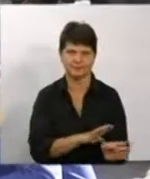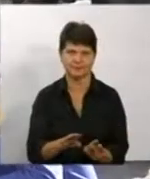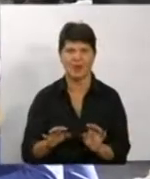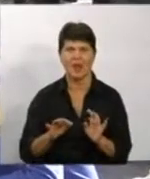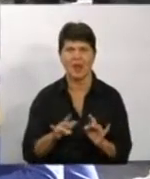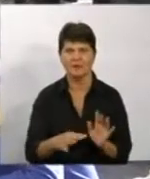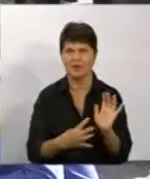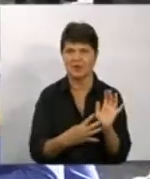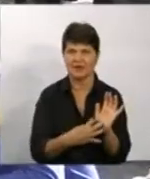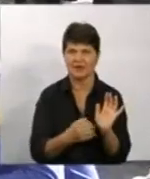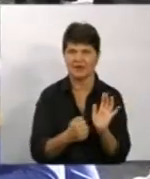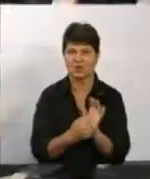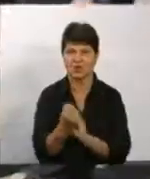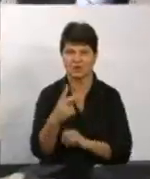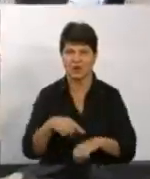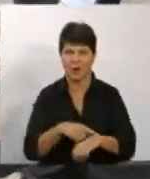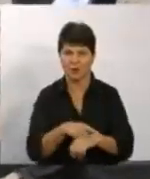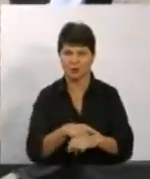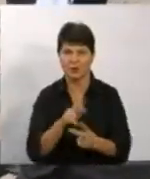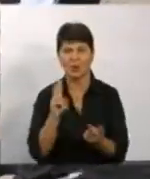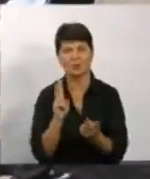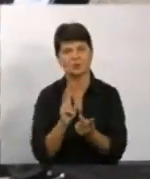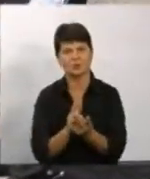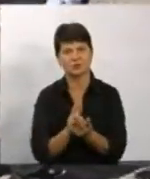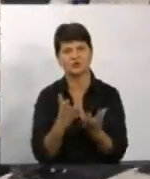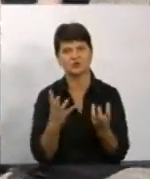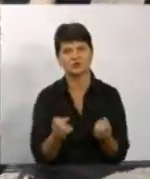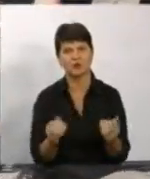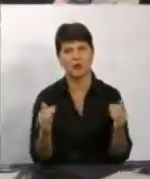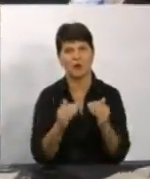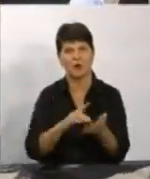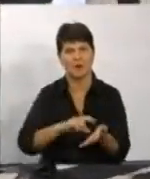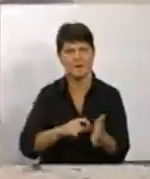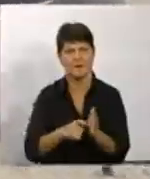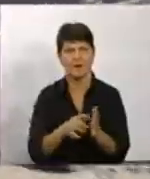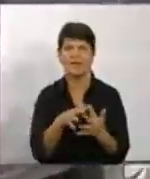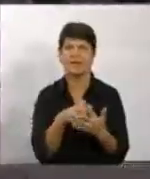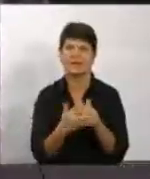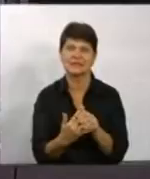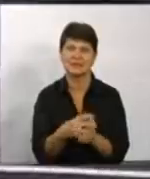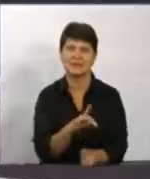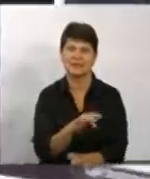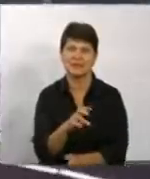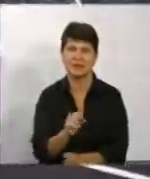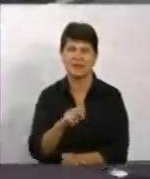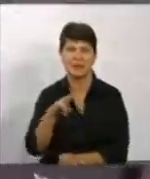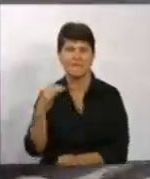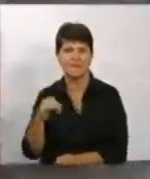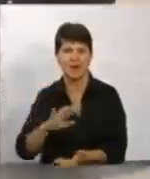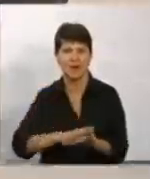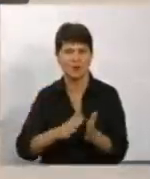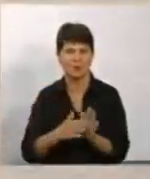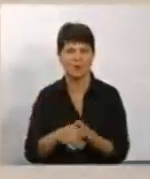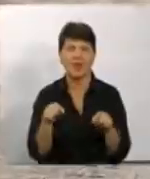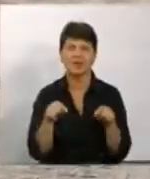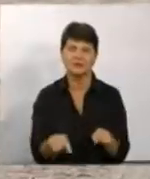9 до 12 години. Зустрітися ще раз. Тепер уже у приміщенні сільради власники паїв та орендарі домовилися цієї п'ятниці